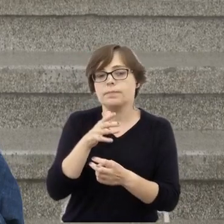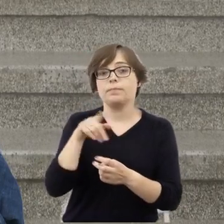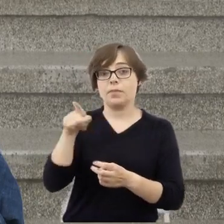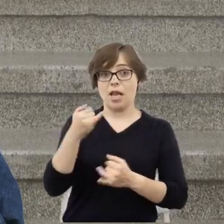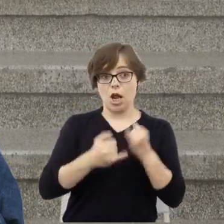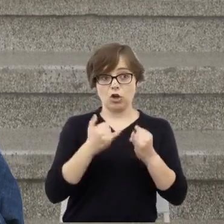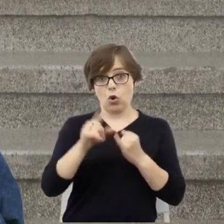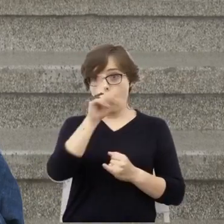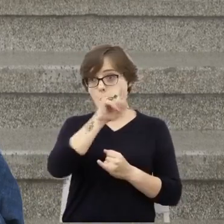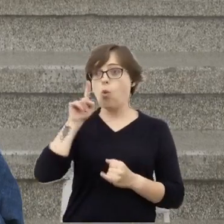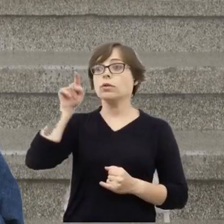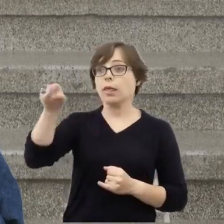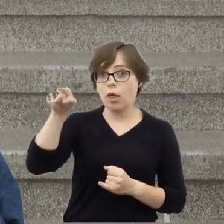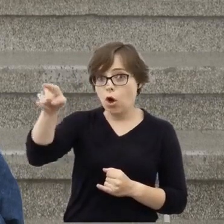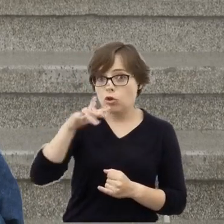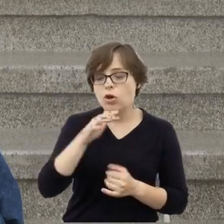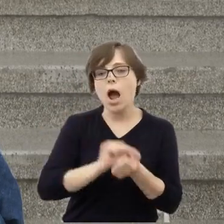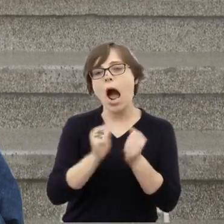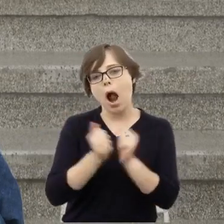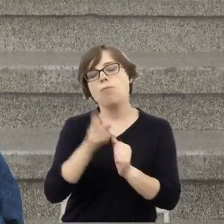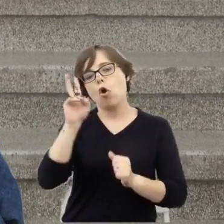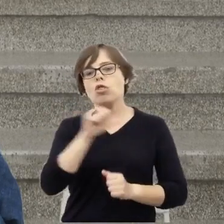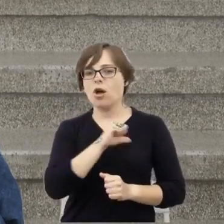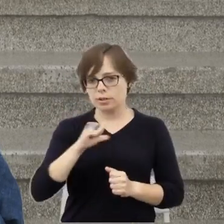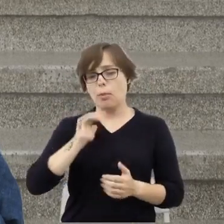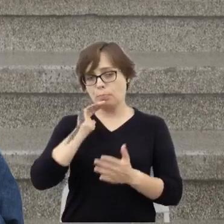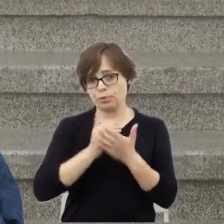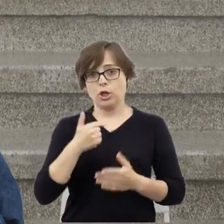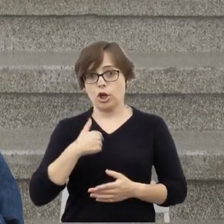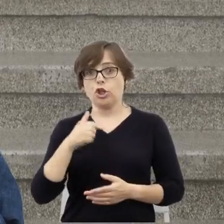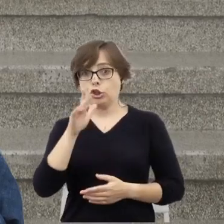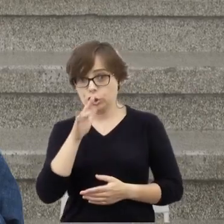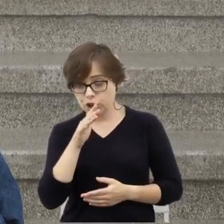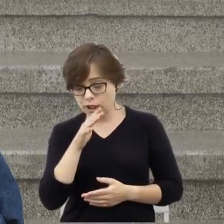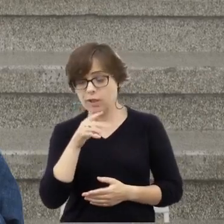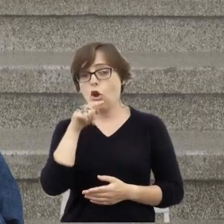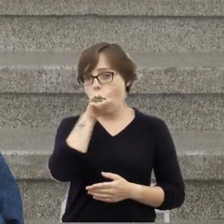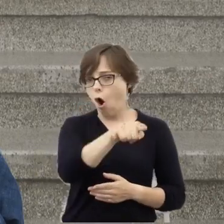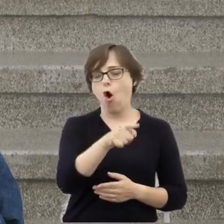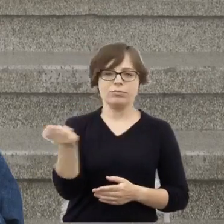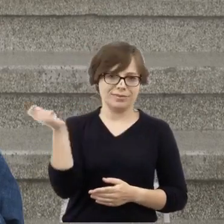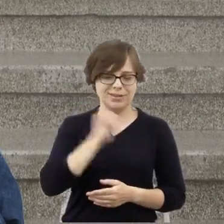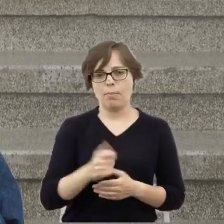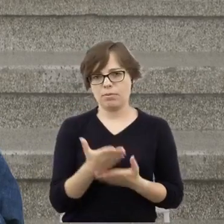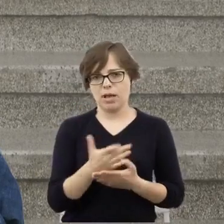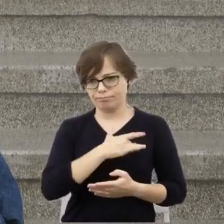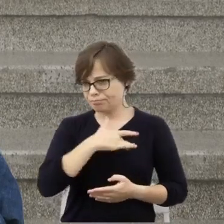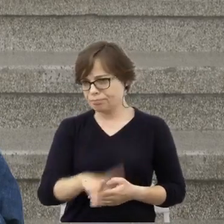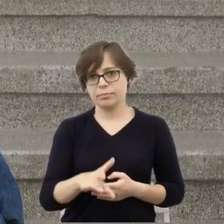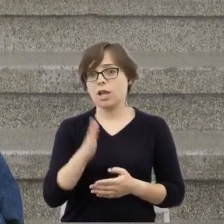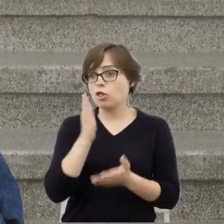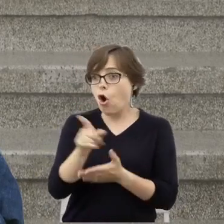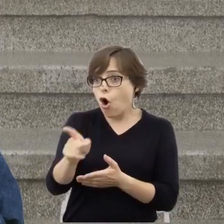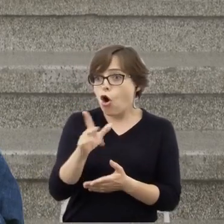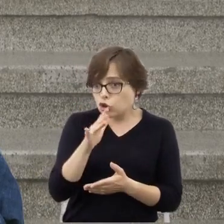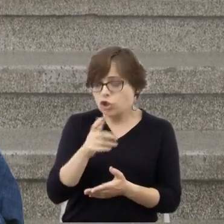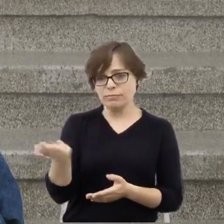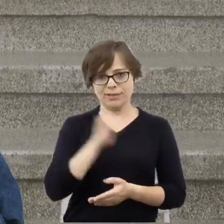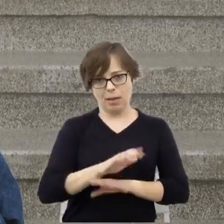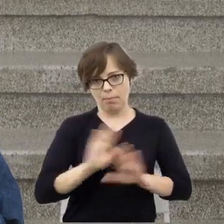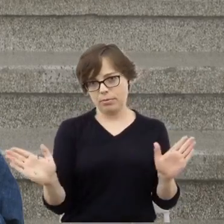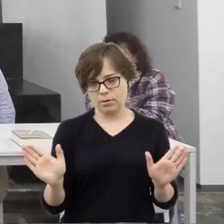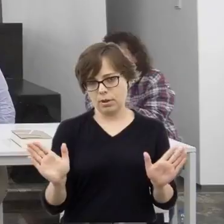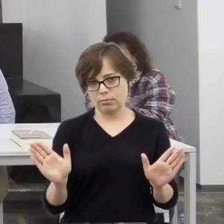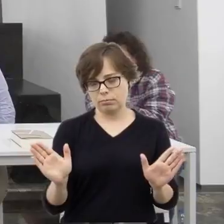wskazali, albo sami, którzy powiedzieli, że są Żydami, po prostu zabijano zimną krwią, wyłącznie za to, że są Żydami.